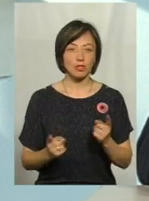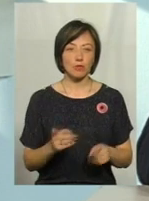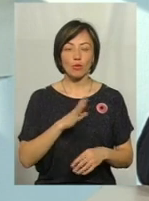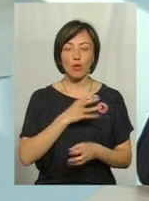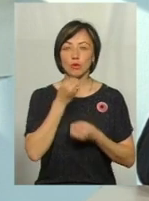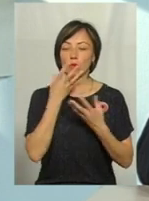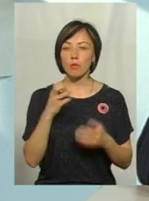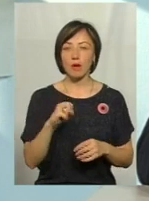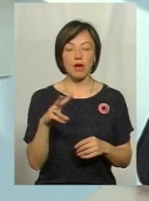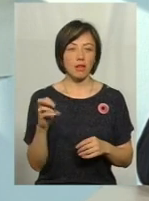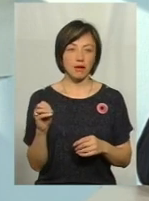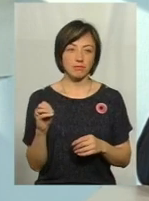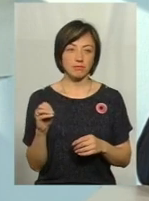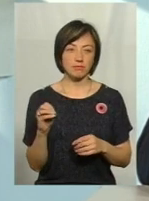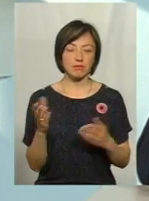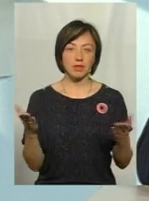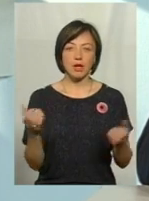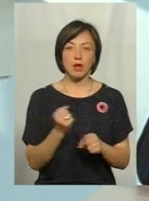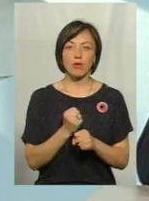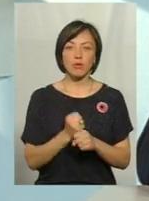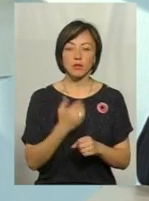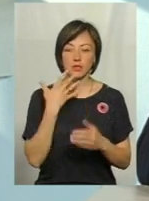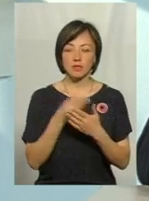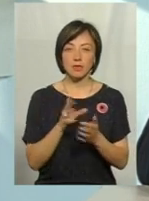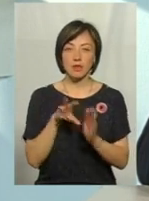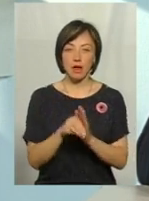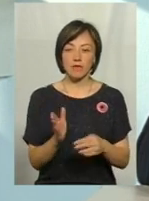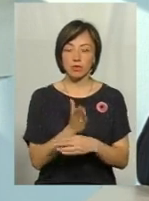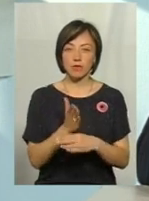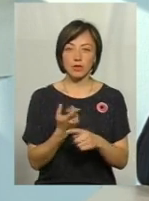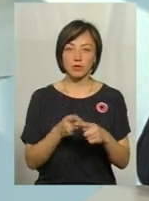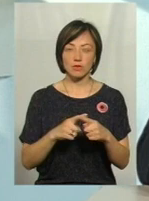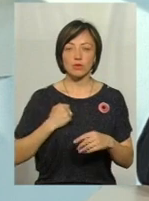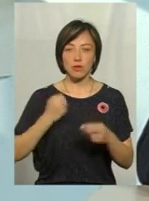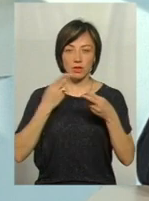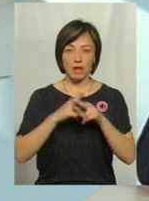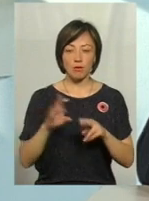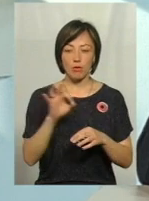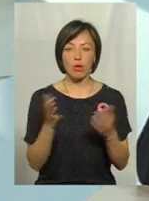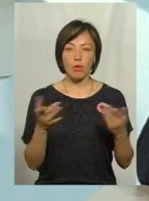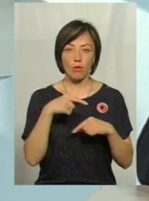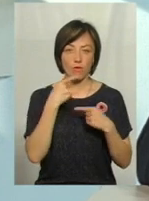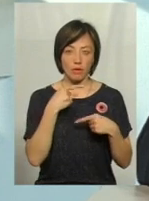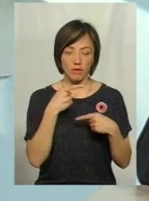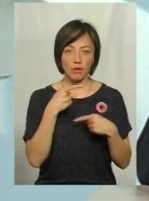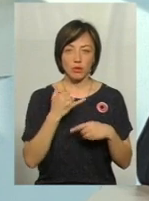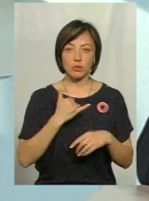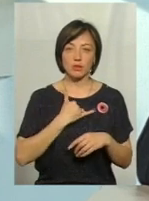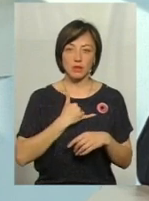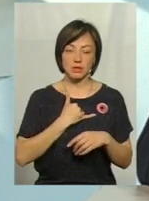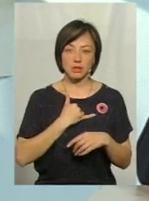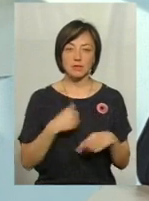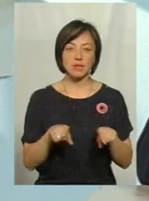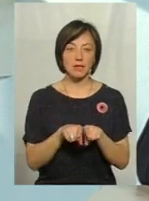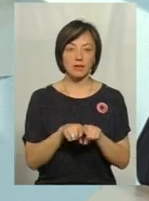було б добре, але роблячи даже свої вклади, виготовляючи цю військову техніку, про яку я говорив, в нас все